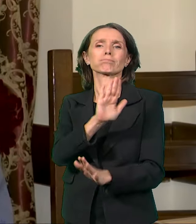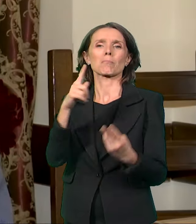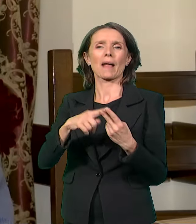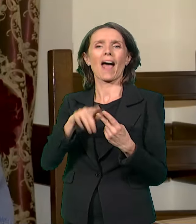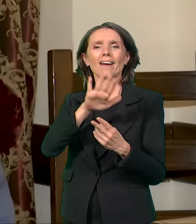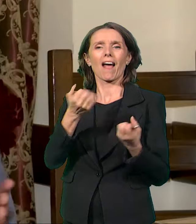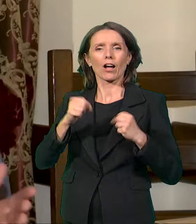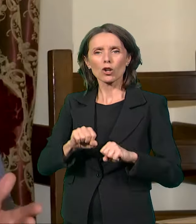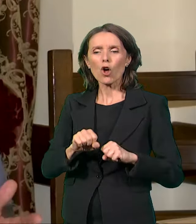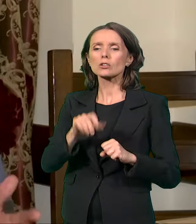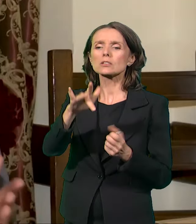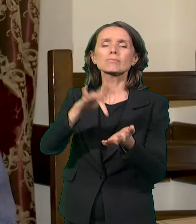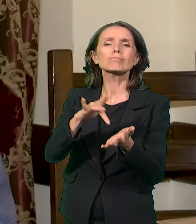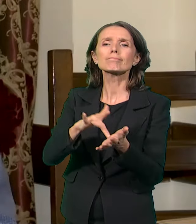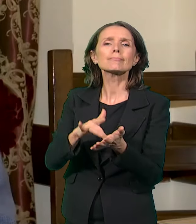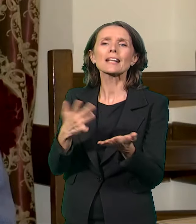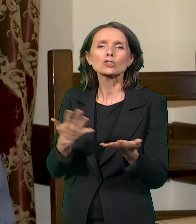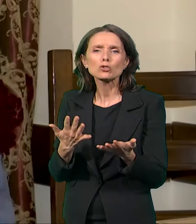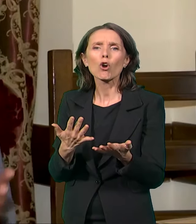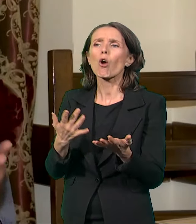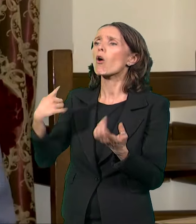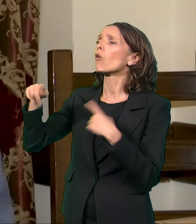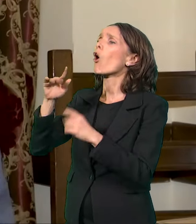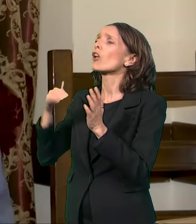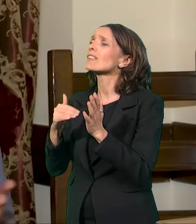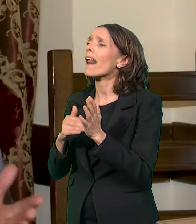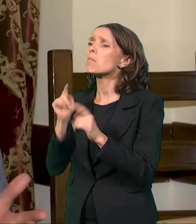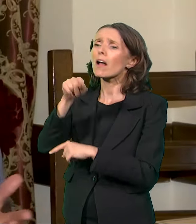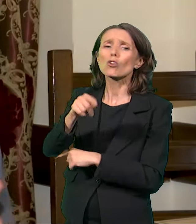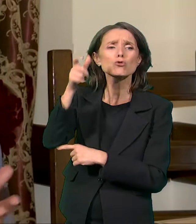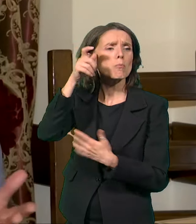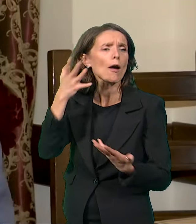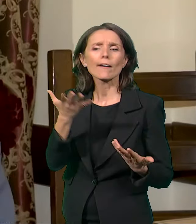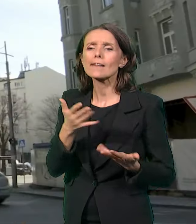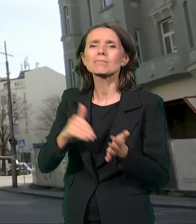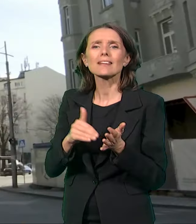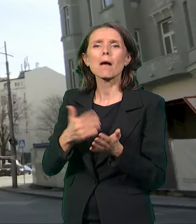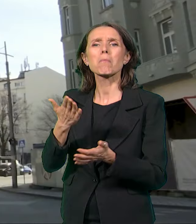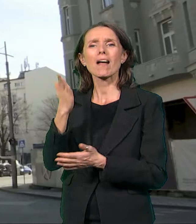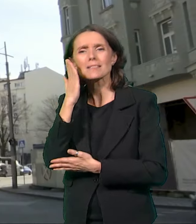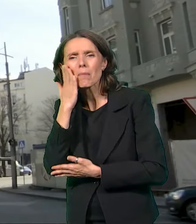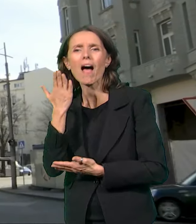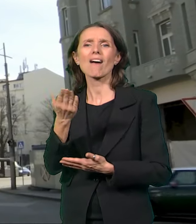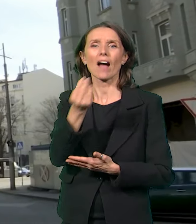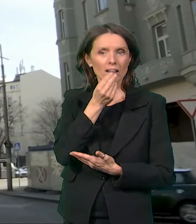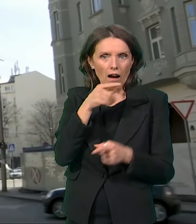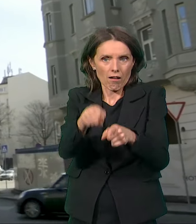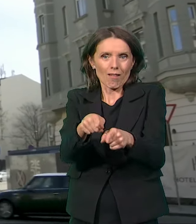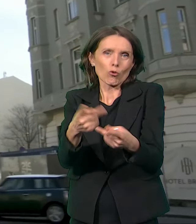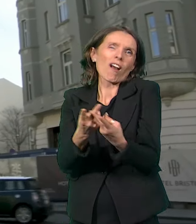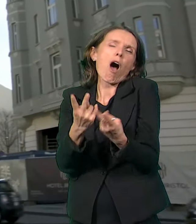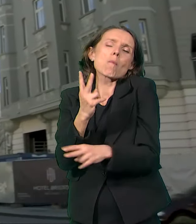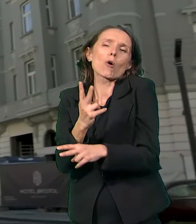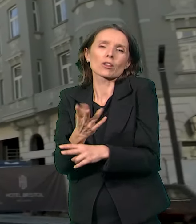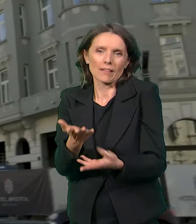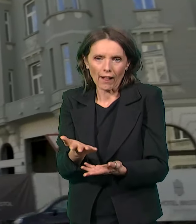Paranosov han, han je prenoćište gde bila hrane i tako dalje, da